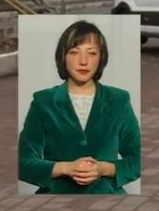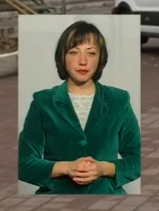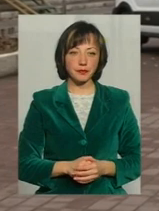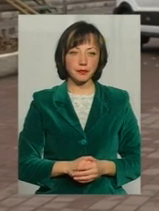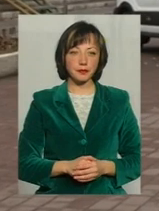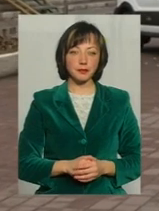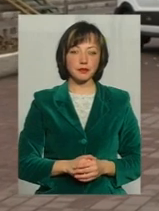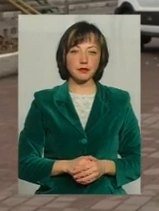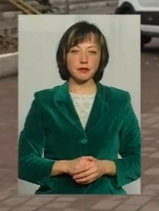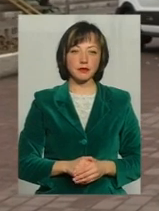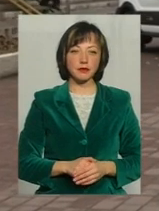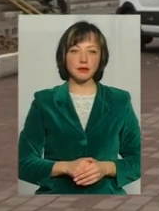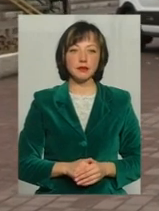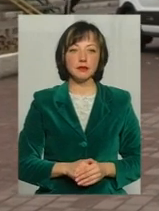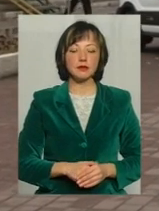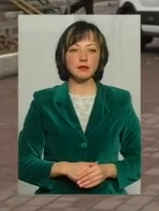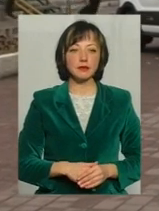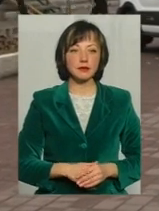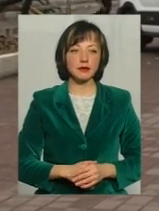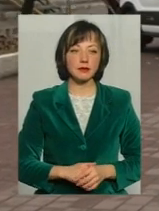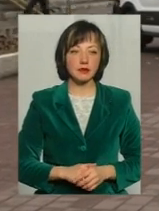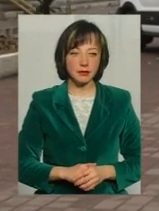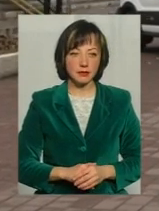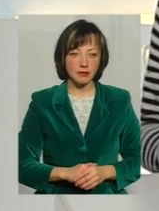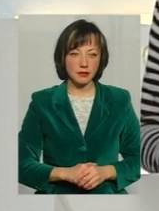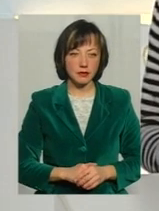Юрій Чорний, зі Славуцького району для інформаційного випуску